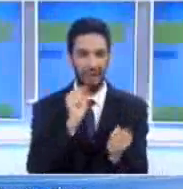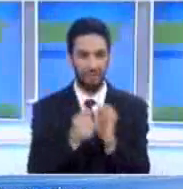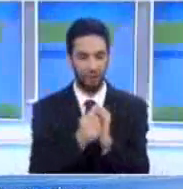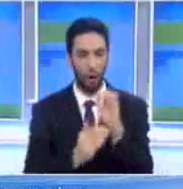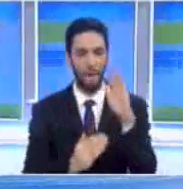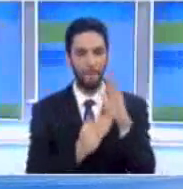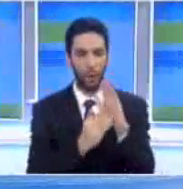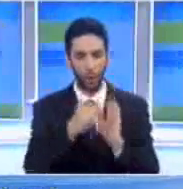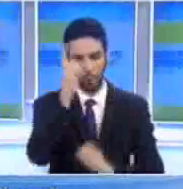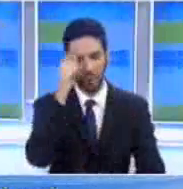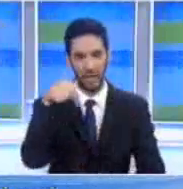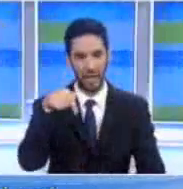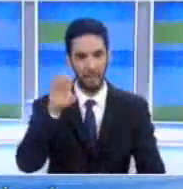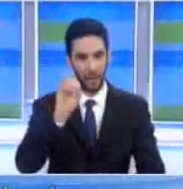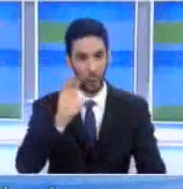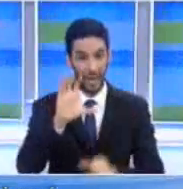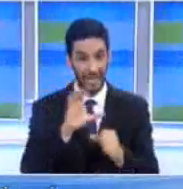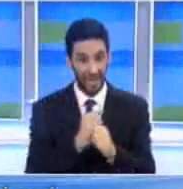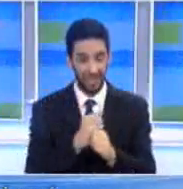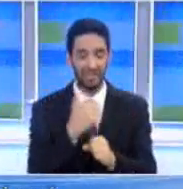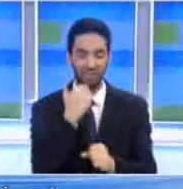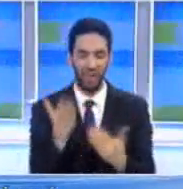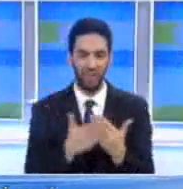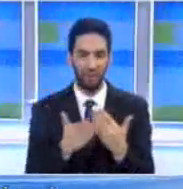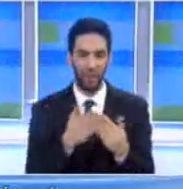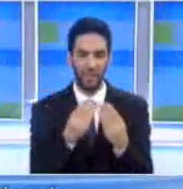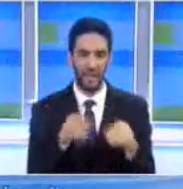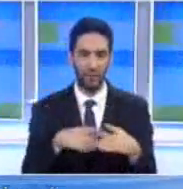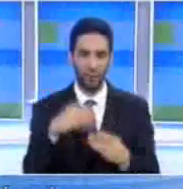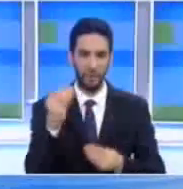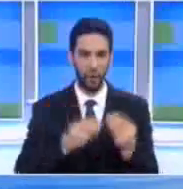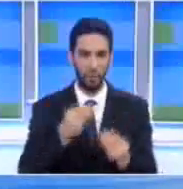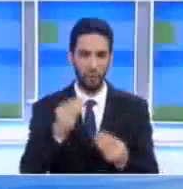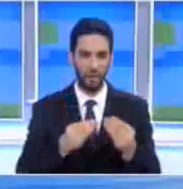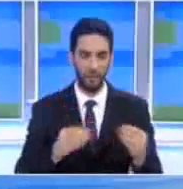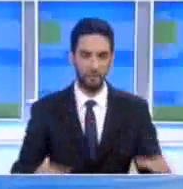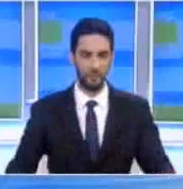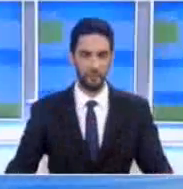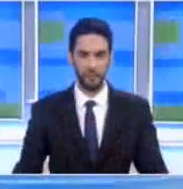Τουρκίας, Ταγί Μπερντογάν εφόσον ευνοηθεί από το δημοψήφισμα της 16ης Απριλίου